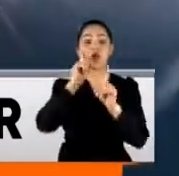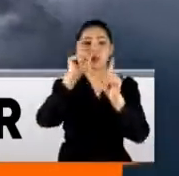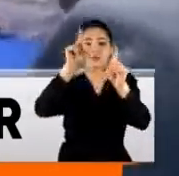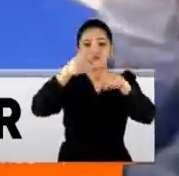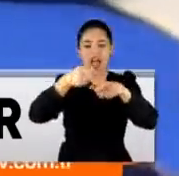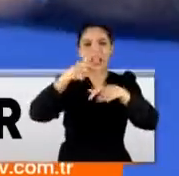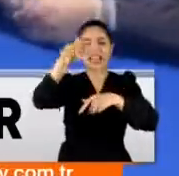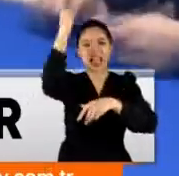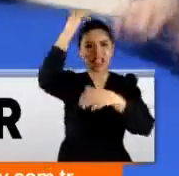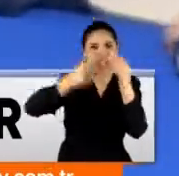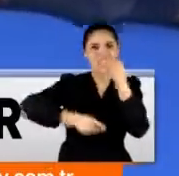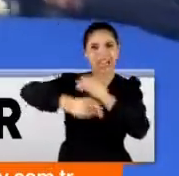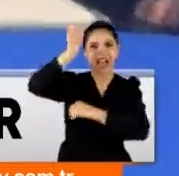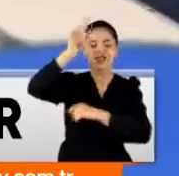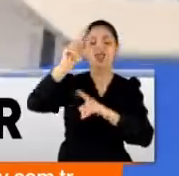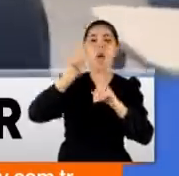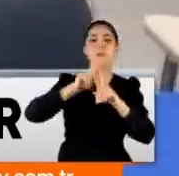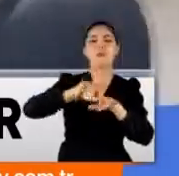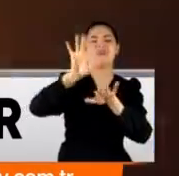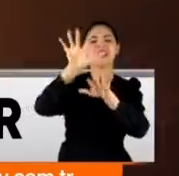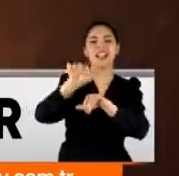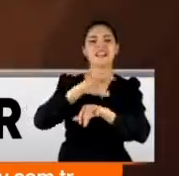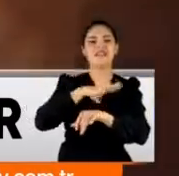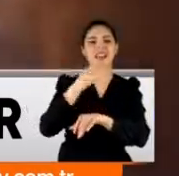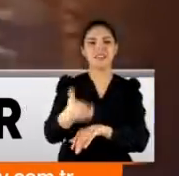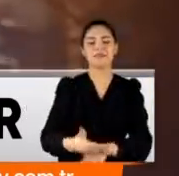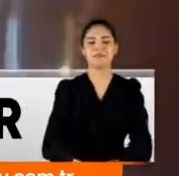varanlar çatıya çıktı ama polisin radarından kaçamadı.